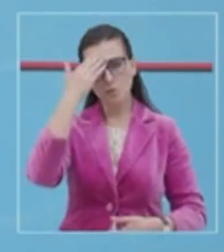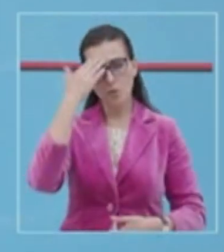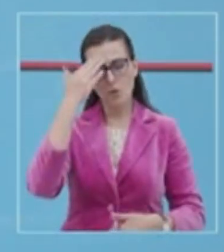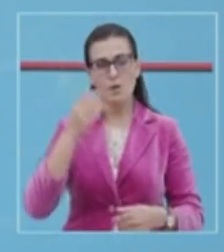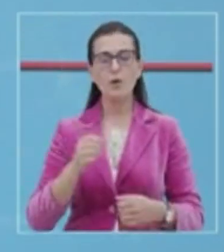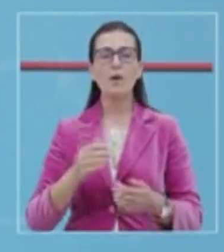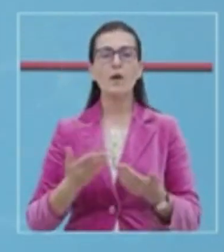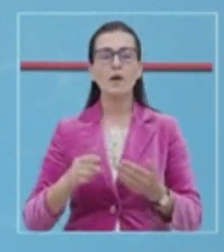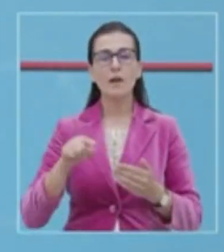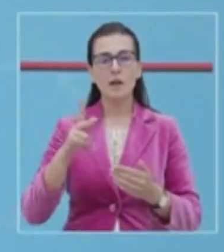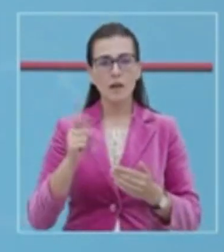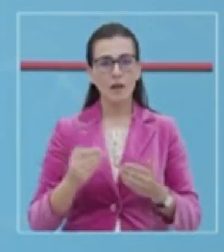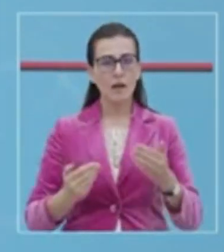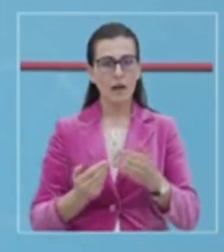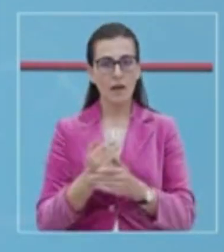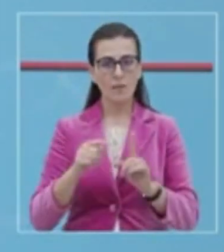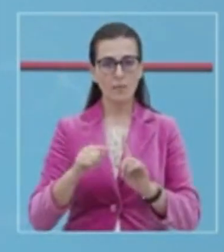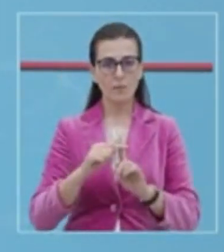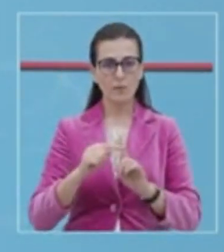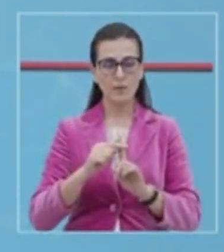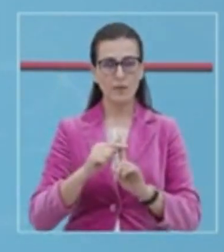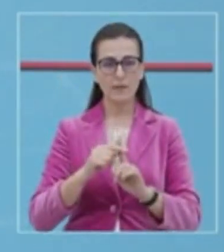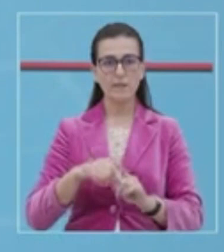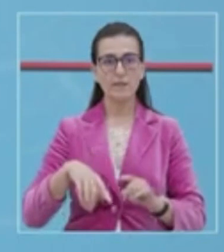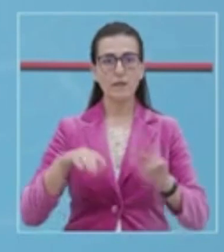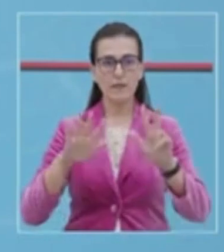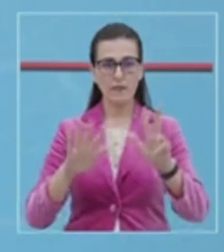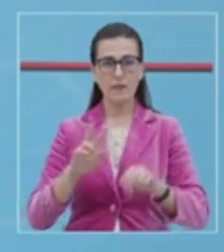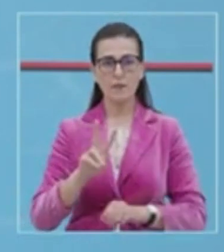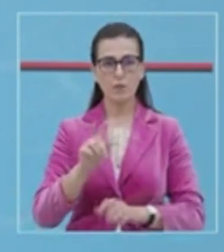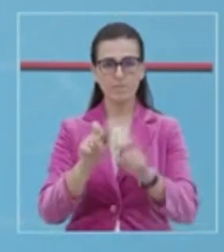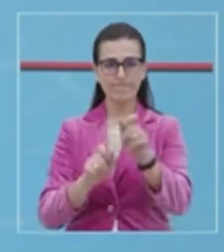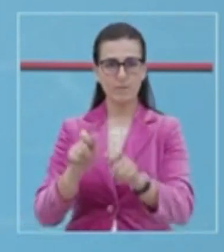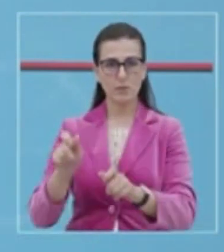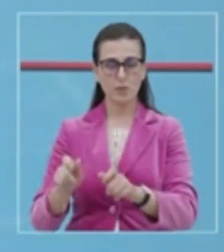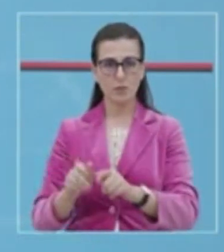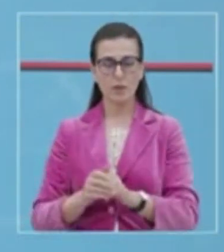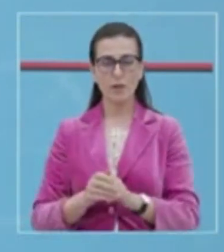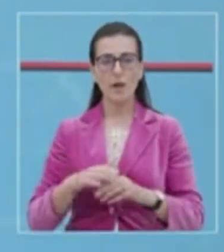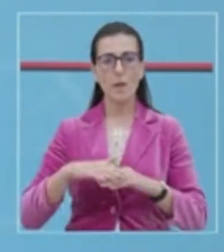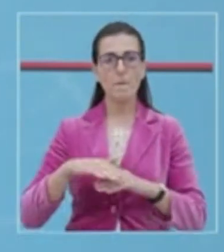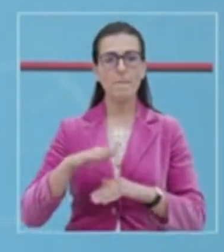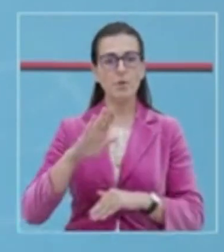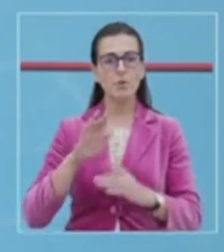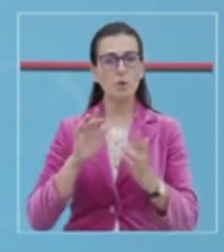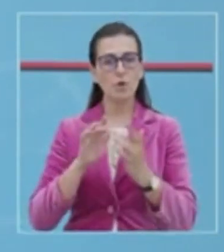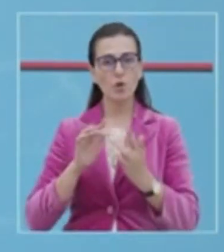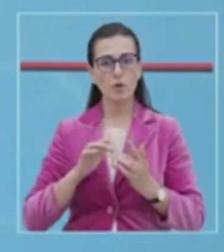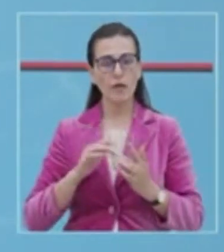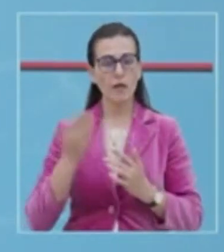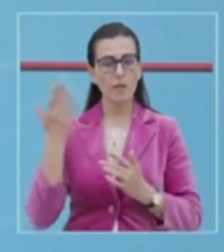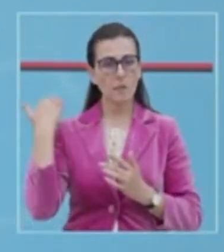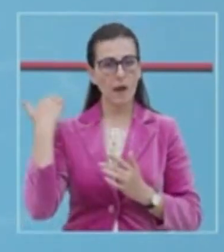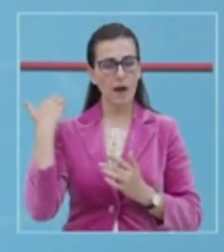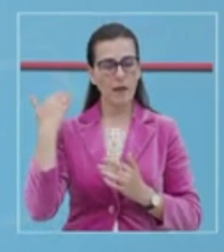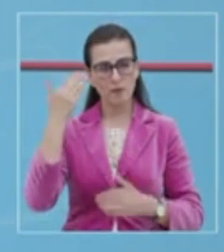COVID-19, nga të cilat janë konfirmuar pozitiv 82 raste. Kryesisht, kontaktet